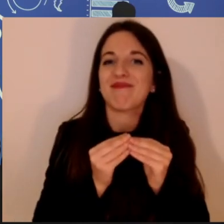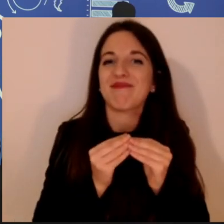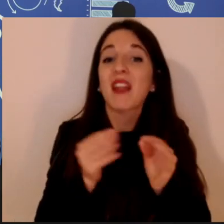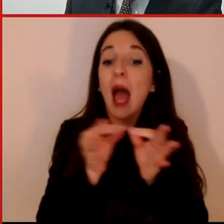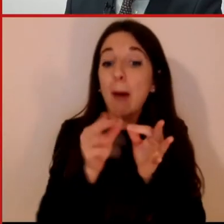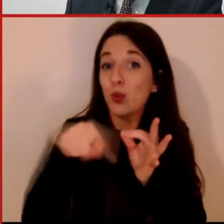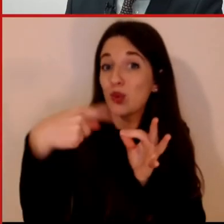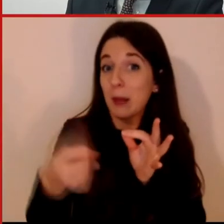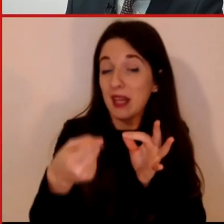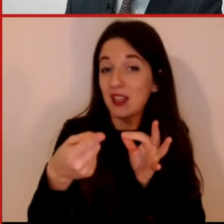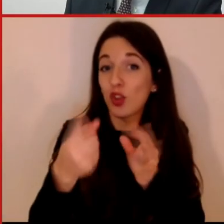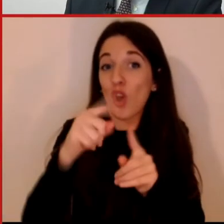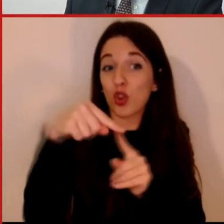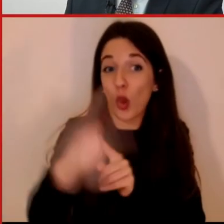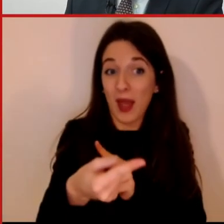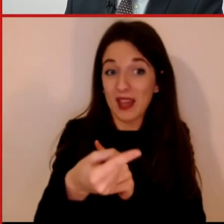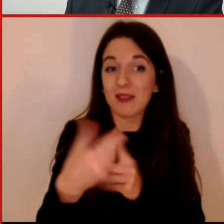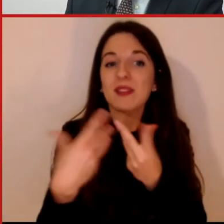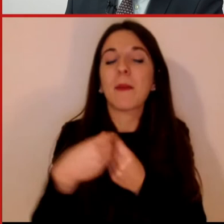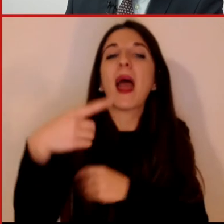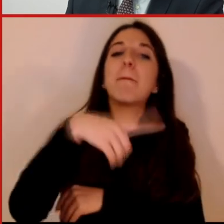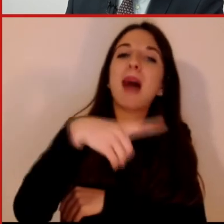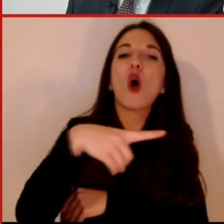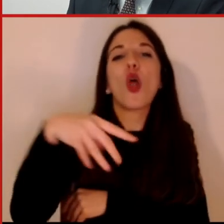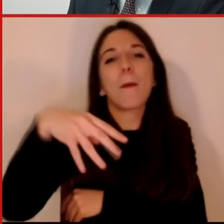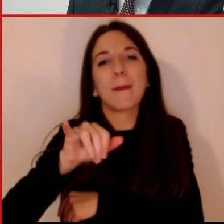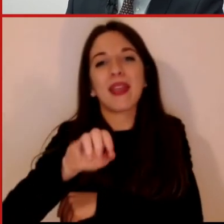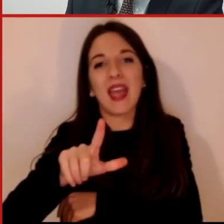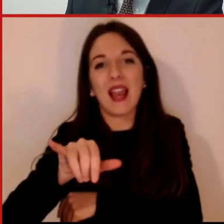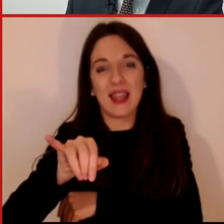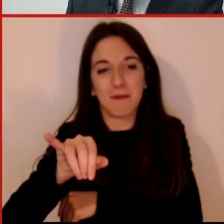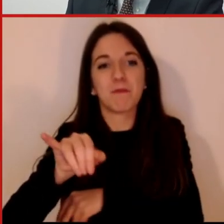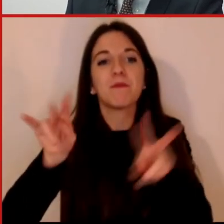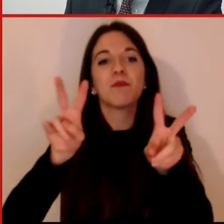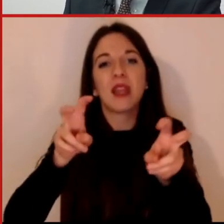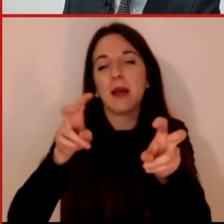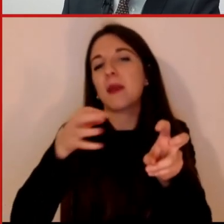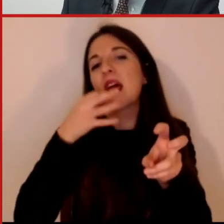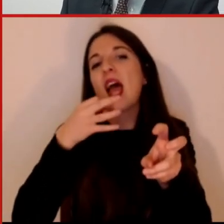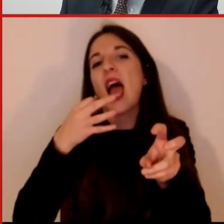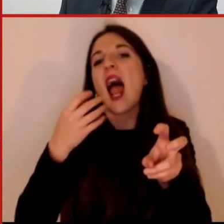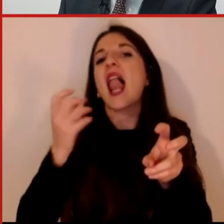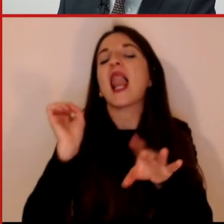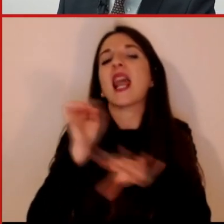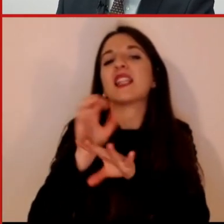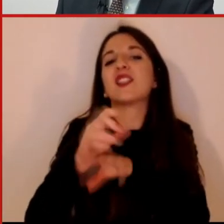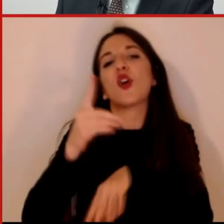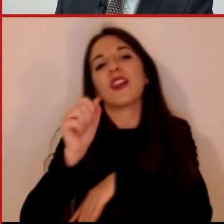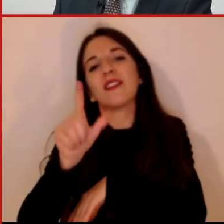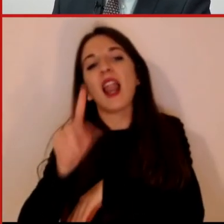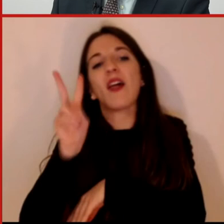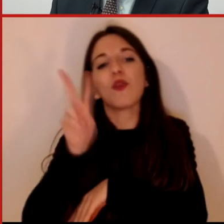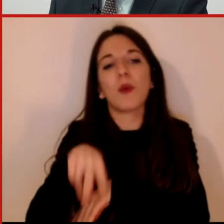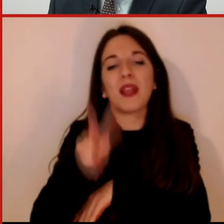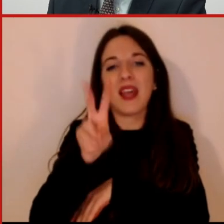domani con Paolo Mieli e il tema sarà sempre lezioni dal 2020, immaginare il futuro, comprendere il passato